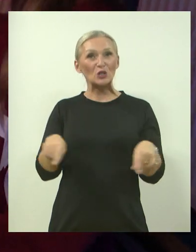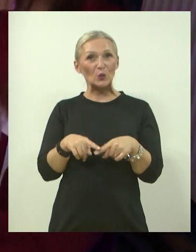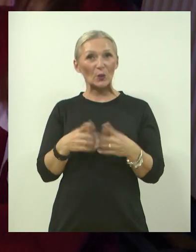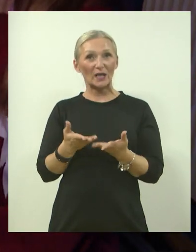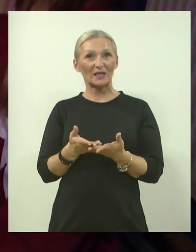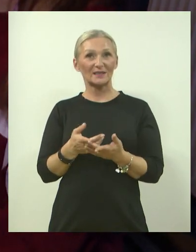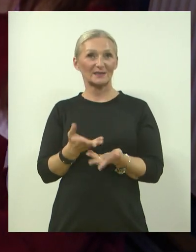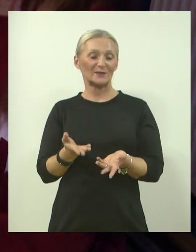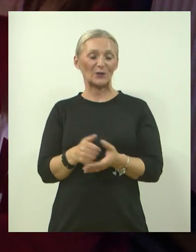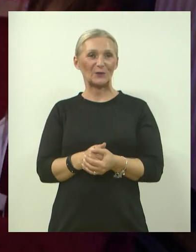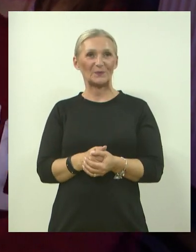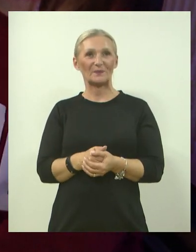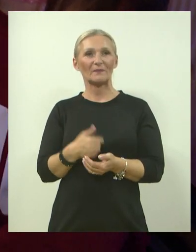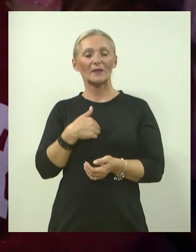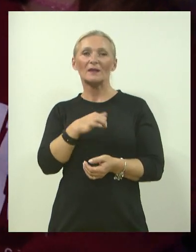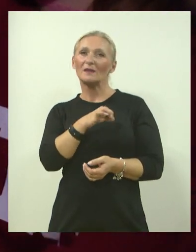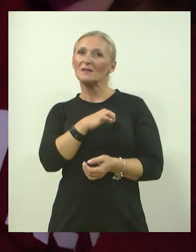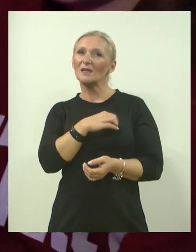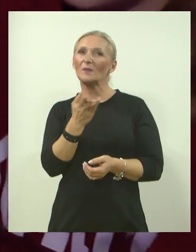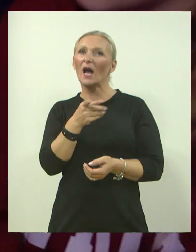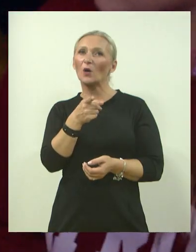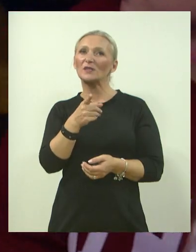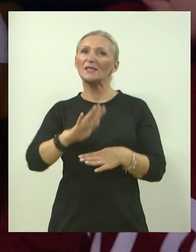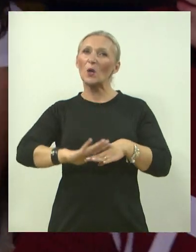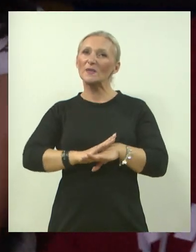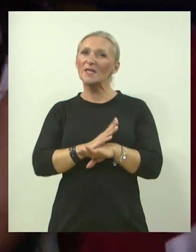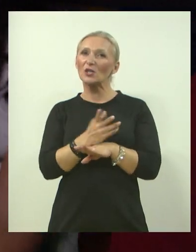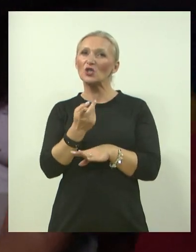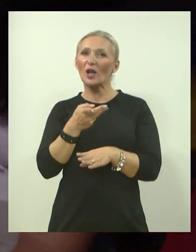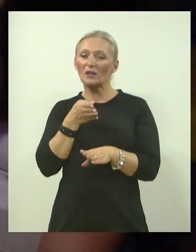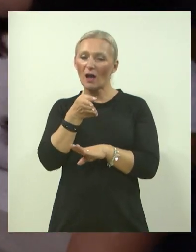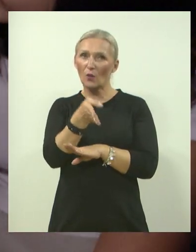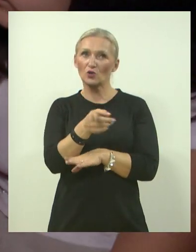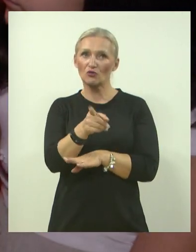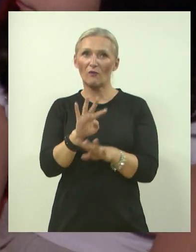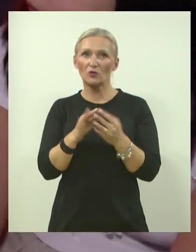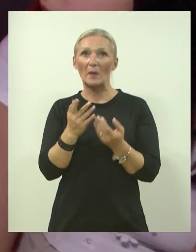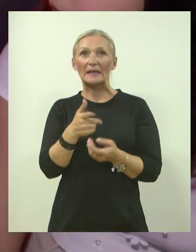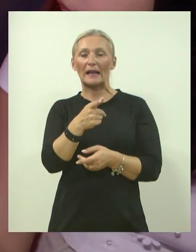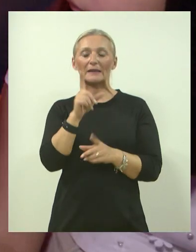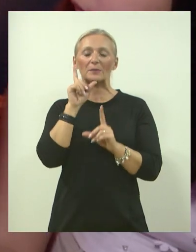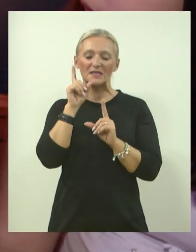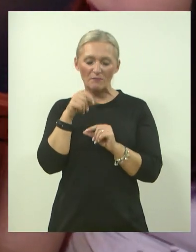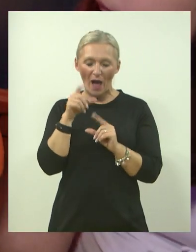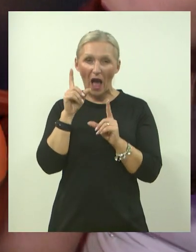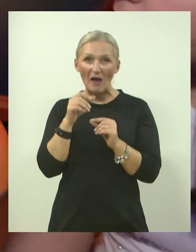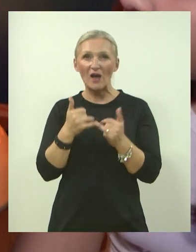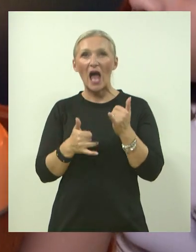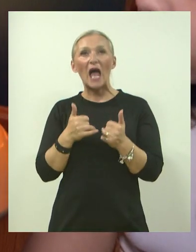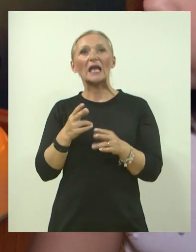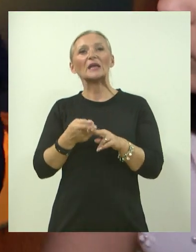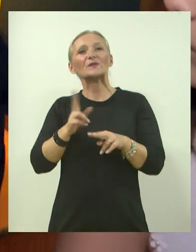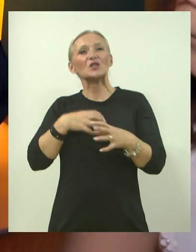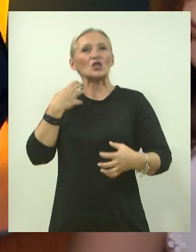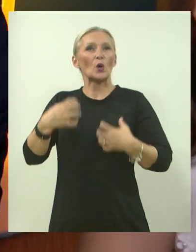to je to. A mene zanima, kak se Sven ti osjećaš kad uđeš u ovoj sobi, jer ti se spava, jel imaš više